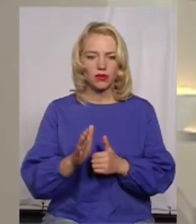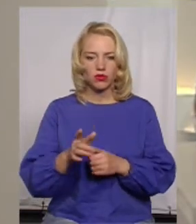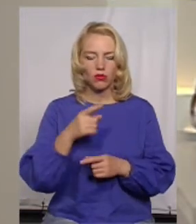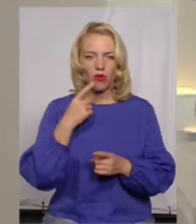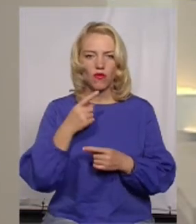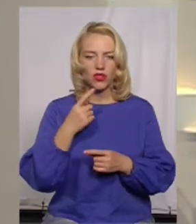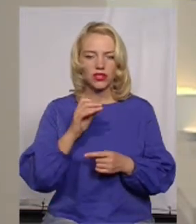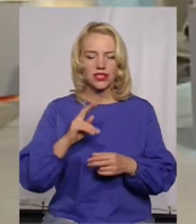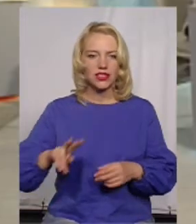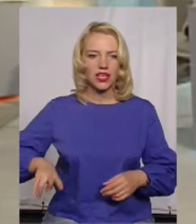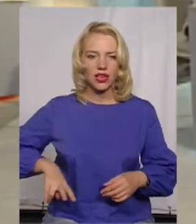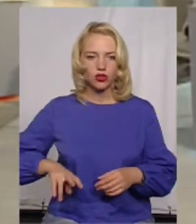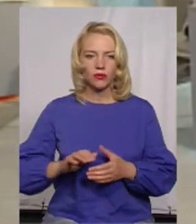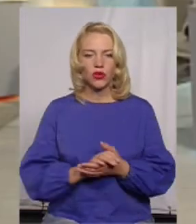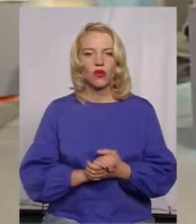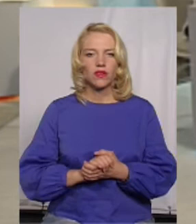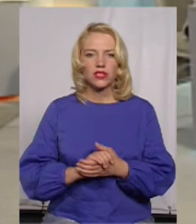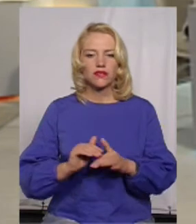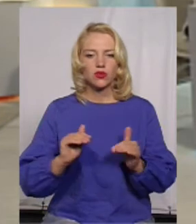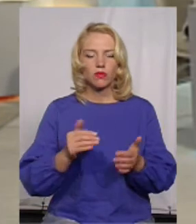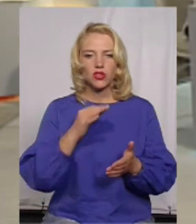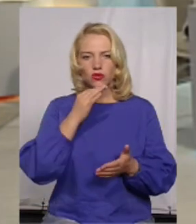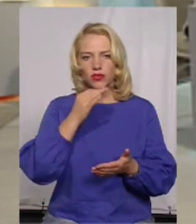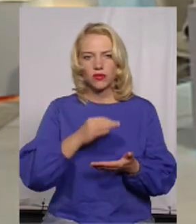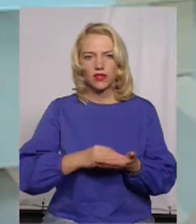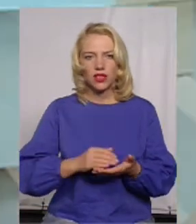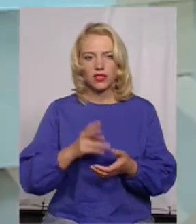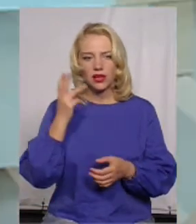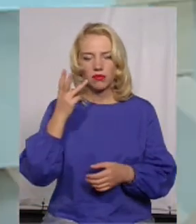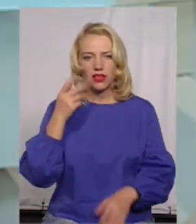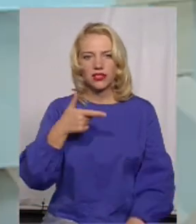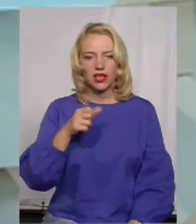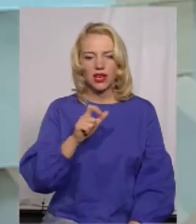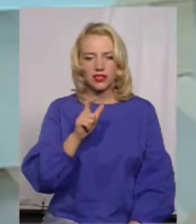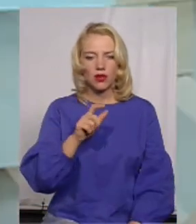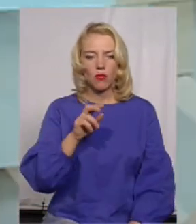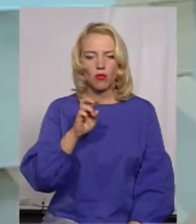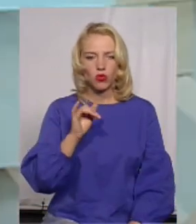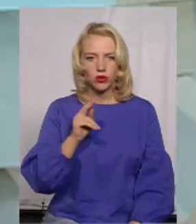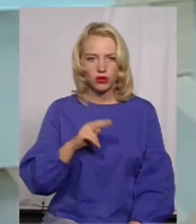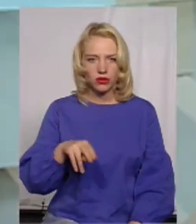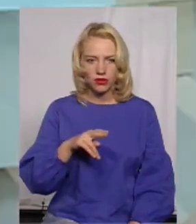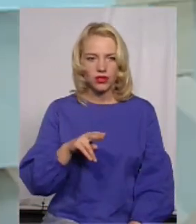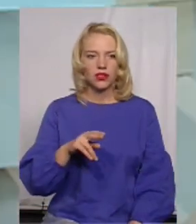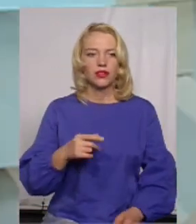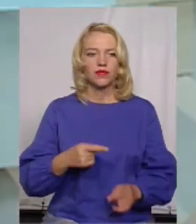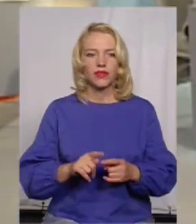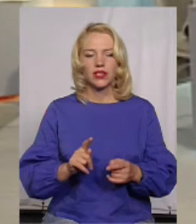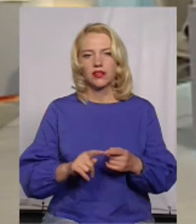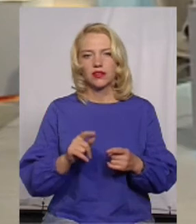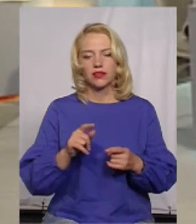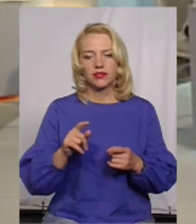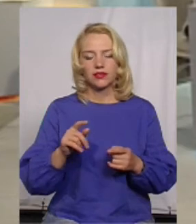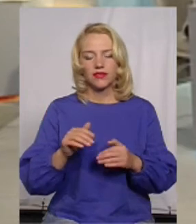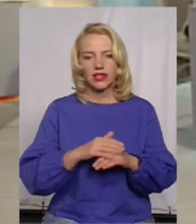будемо говорити з директором Товариства з обмеженою відповідальністю «Хмельницьк Газзбуд» Андрієм Левицьким. Вітаю вас, пане Андрієм.